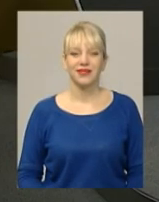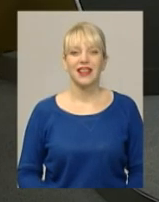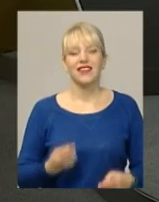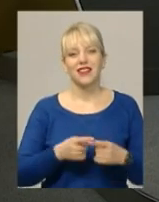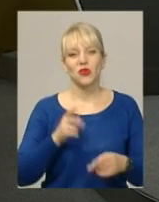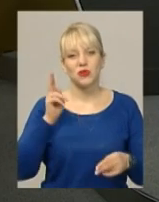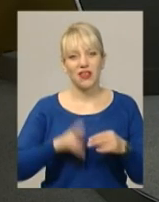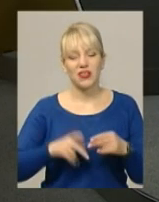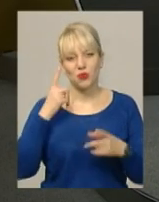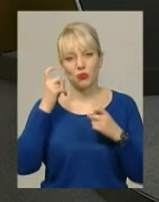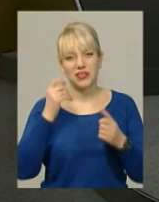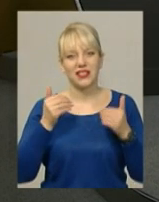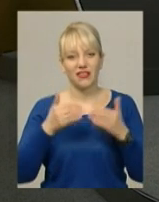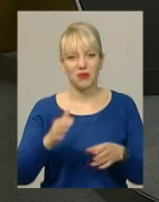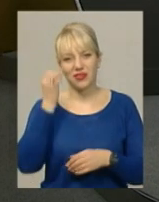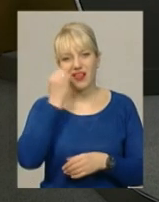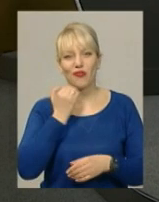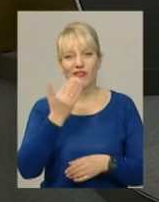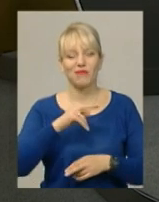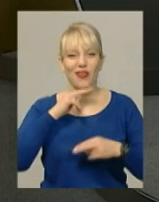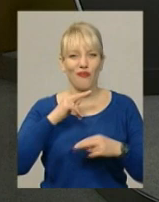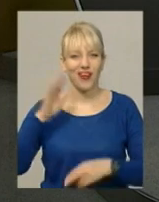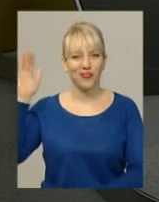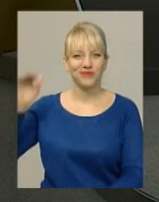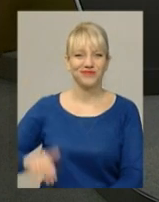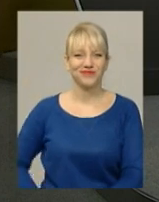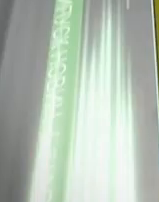На цьому ми завершимо інформаційний випуск. Дякуємо вам за увагу.